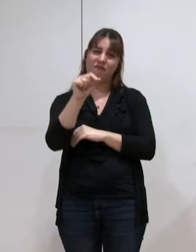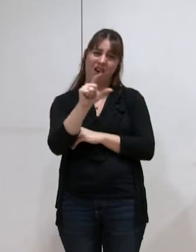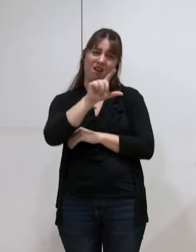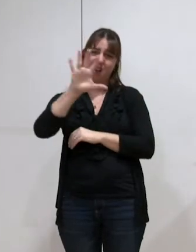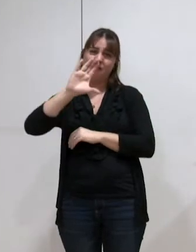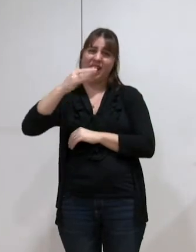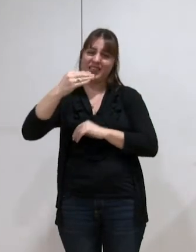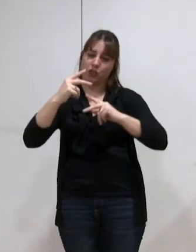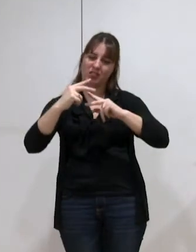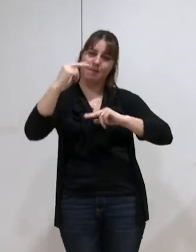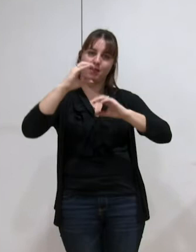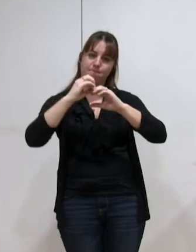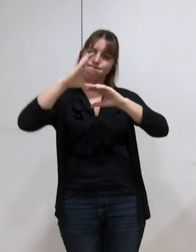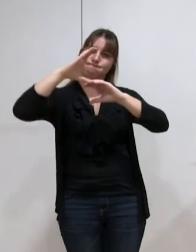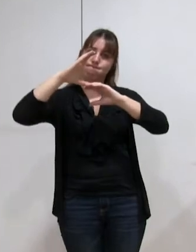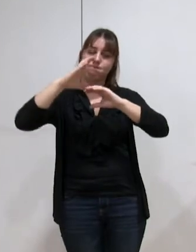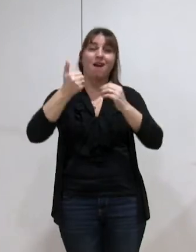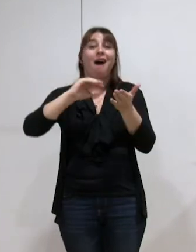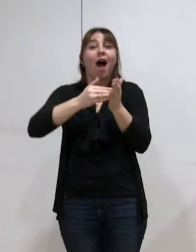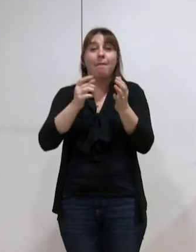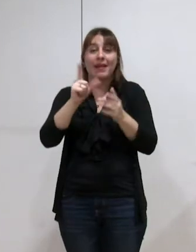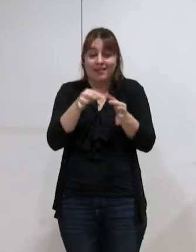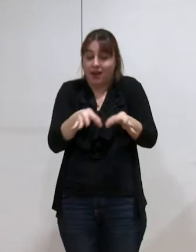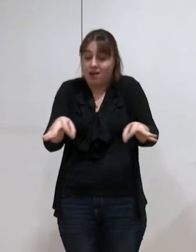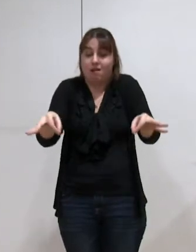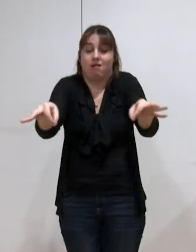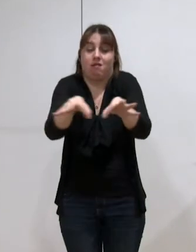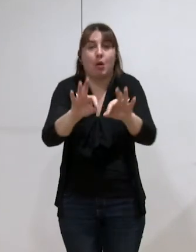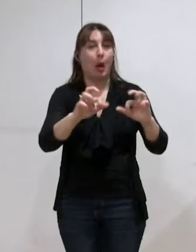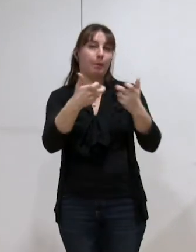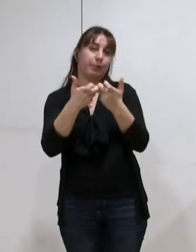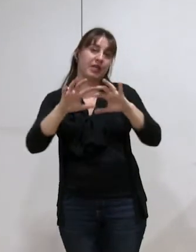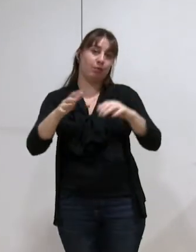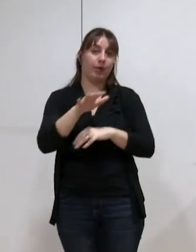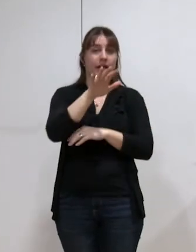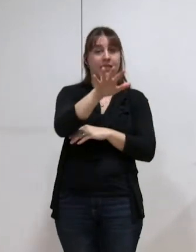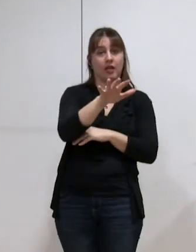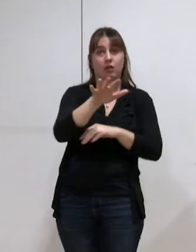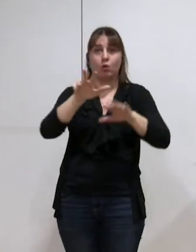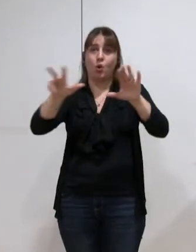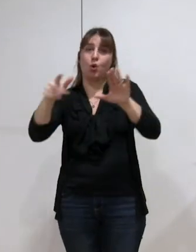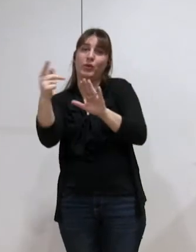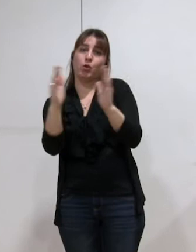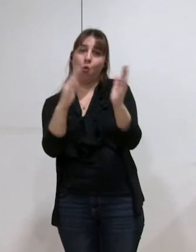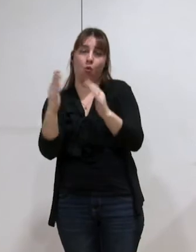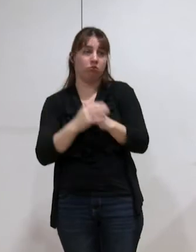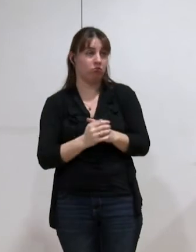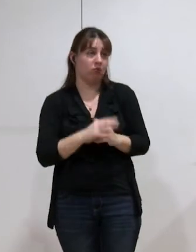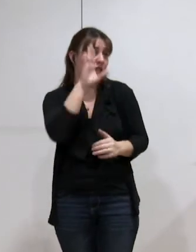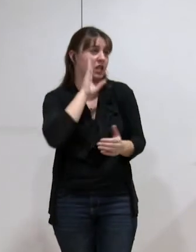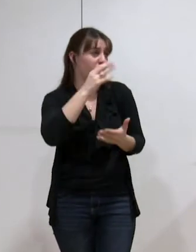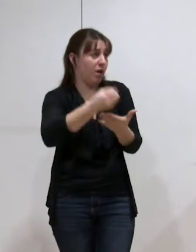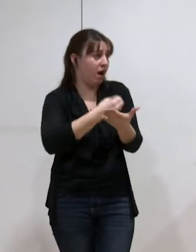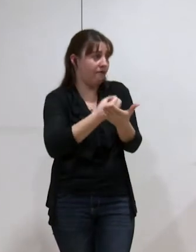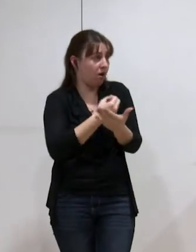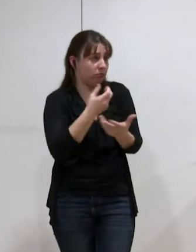25 cm de profondeur, 1 mètre carré de voirie, ça coûte entre 5 et 8 euros. Alors, moi, qu'on m'explique, moi, je ne sais